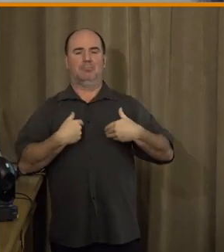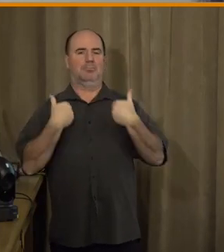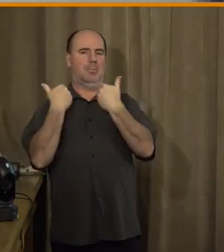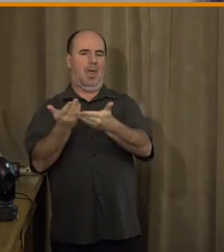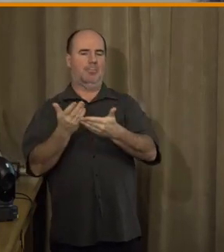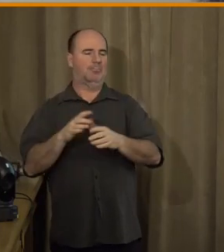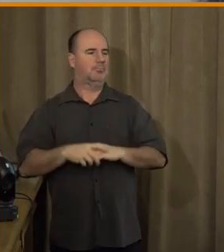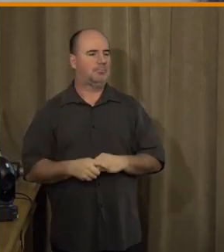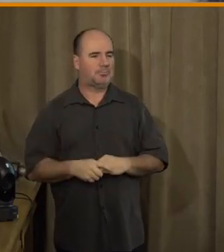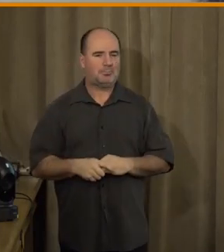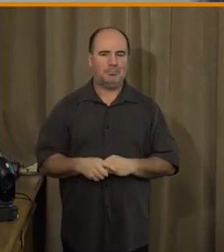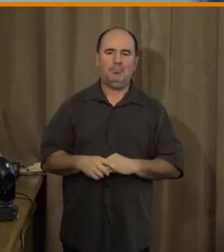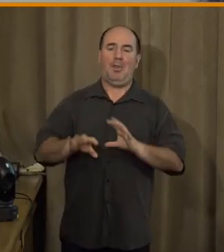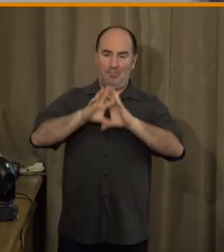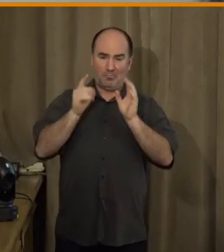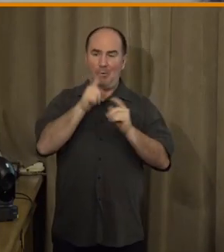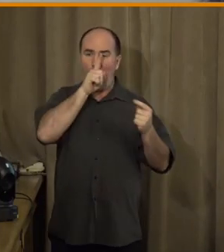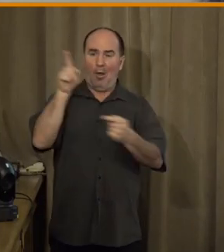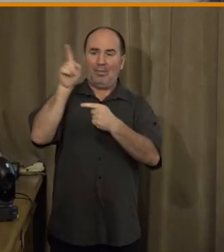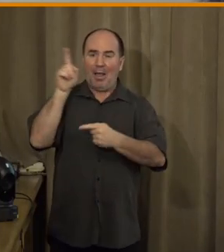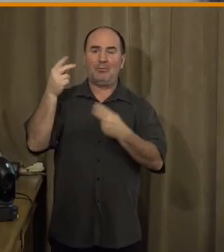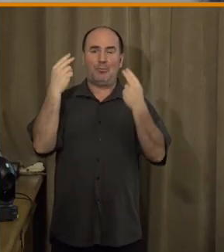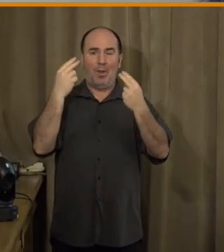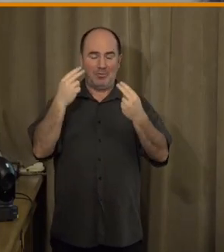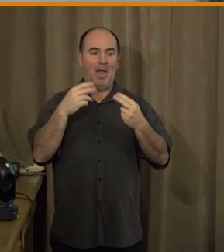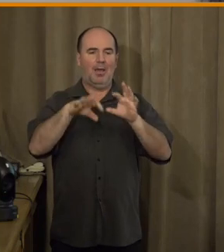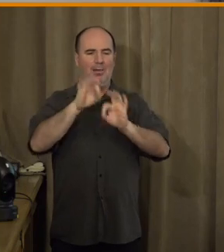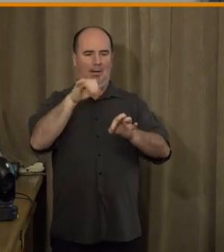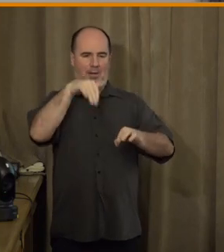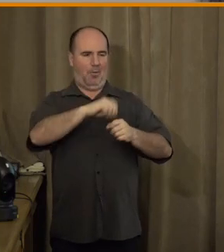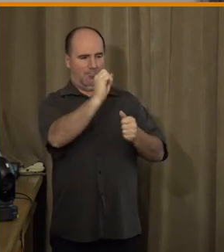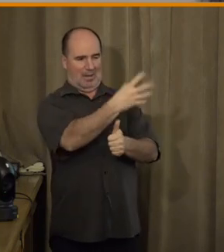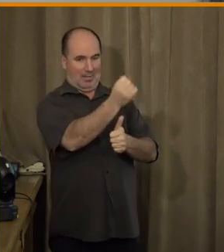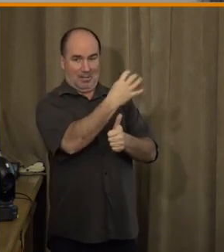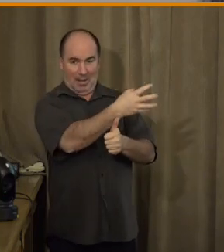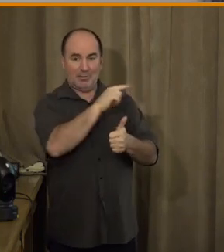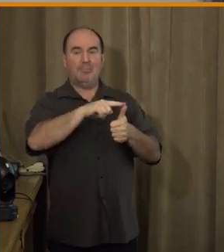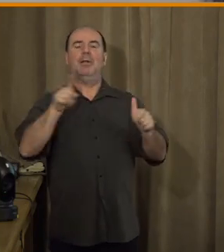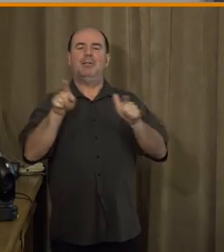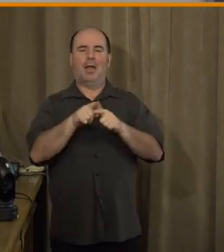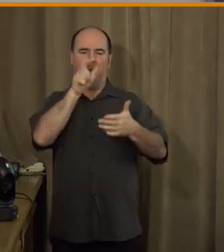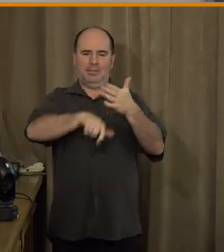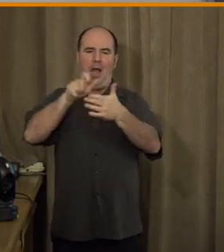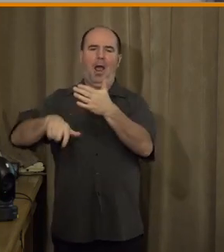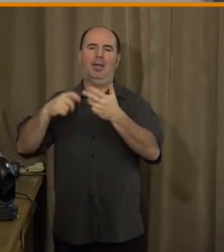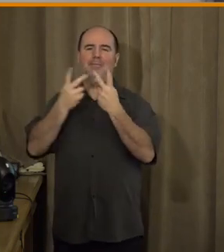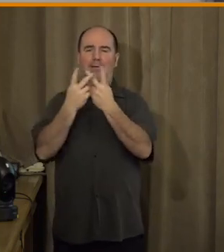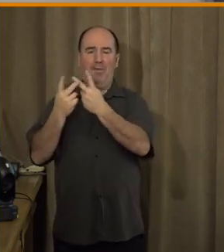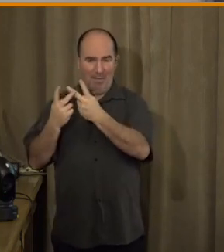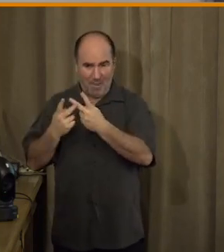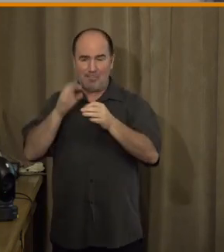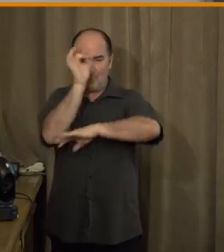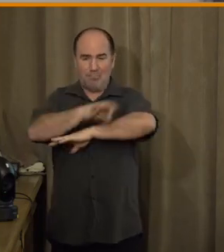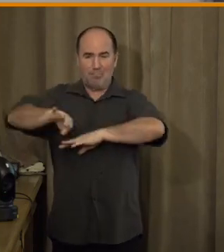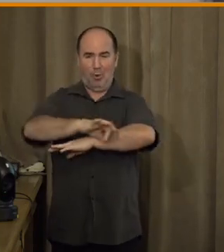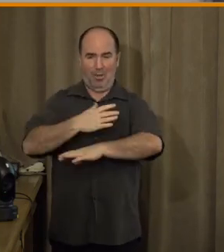Všechny odkazy důležité najdete jak v těch prezentacích, tak i na stránce projektu. Připomínám, prosím, podepište se